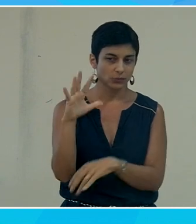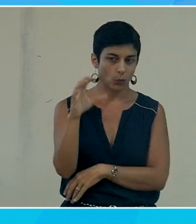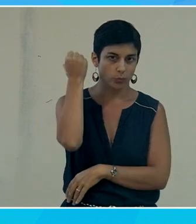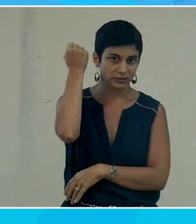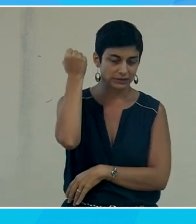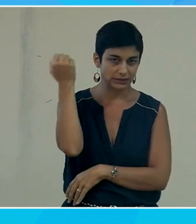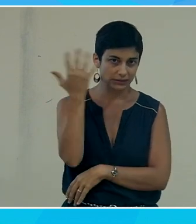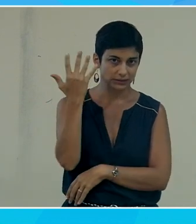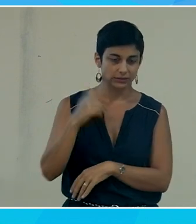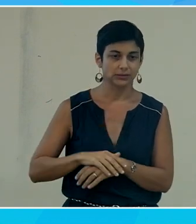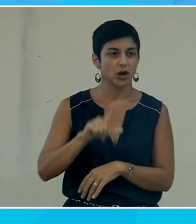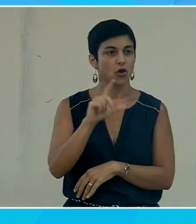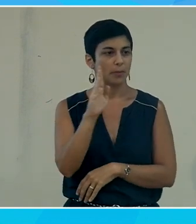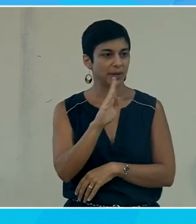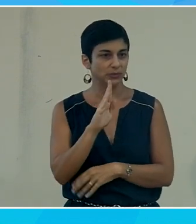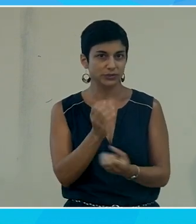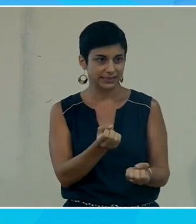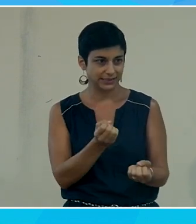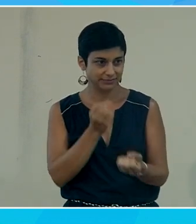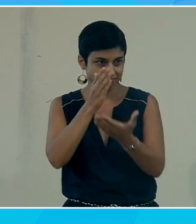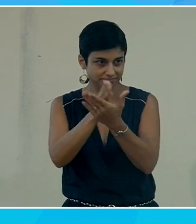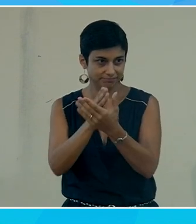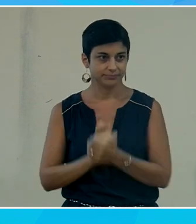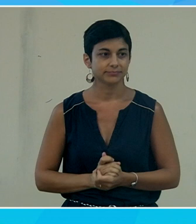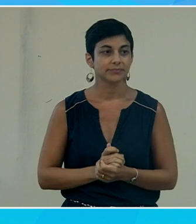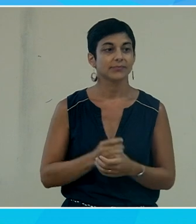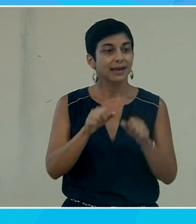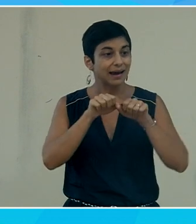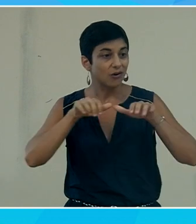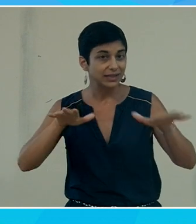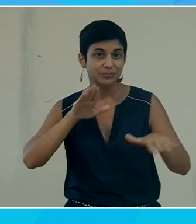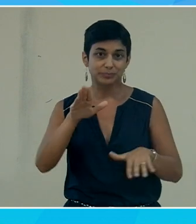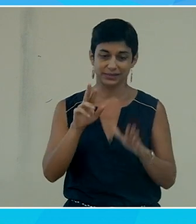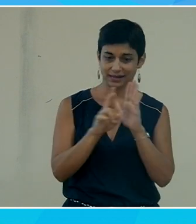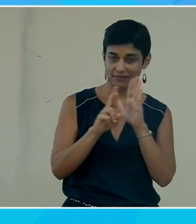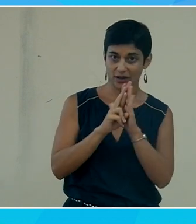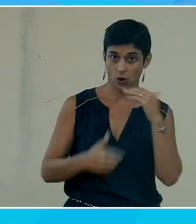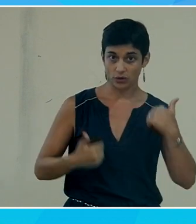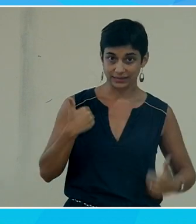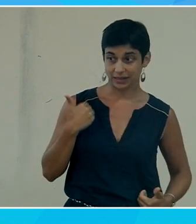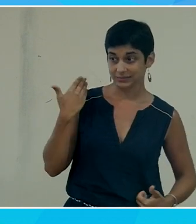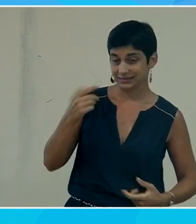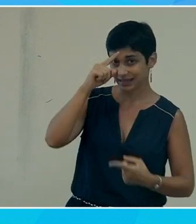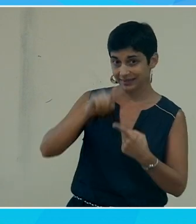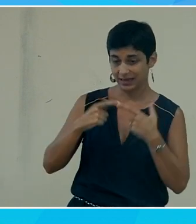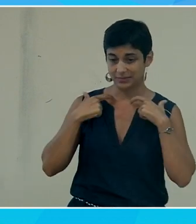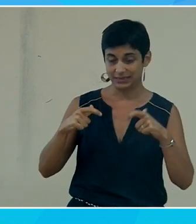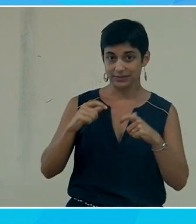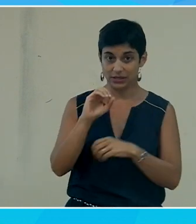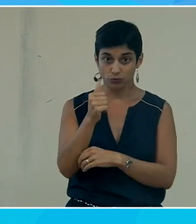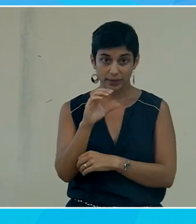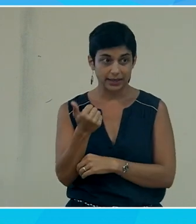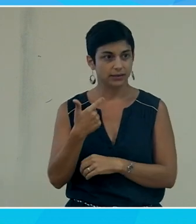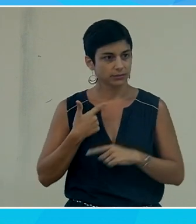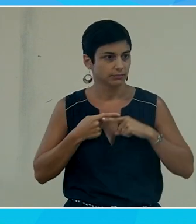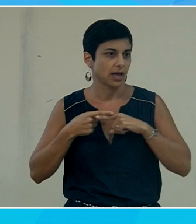'intervention de Lorben Moussi proposition au réseau des référents handicap pour porter le sujet de l'accessibilité numérique au sein du réseau